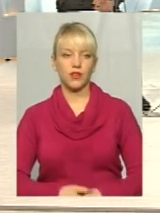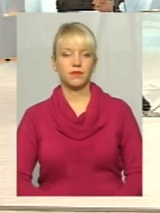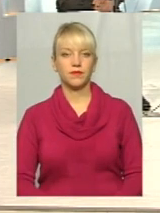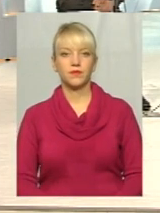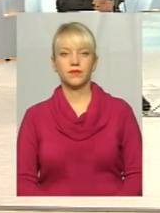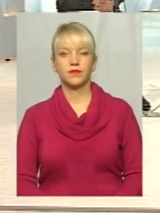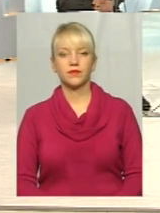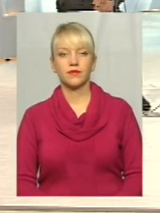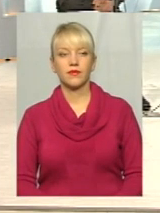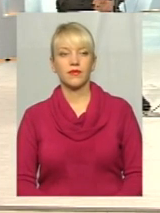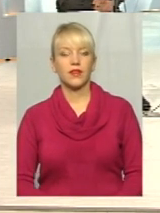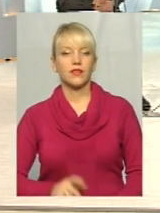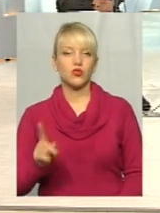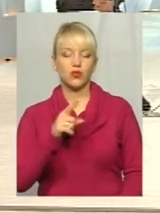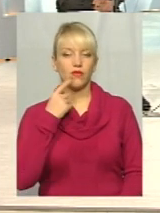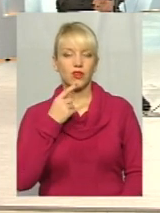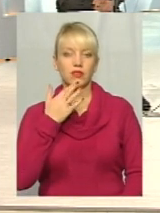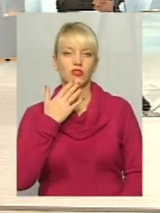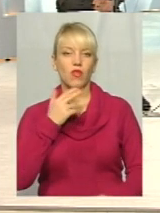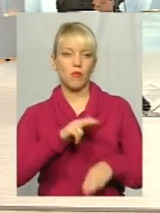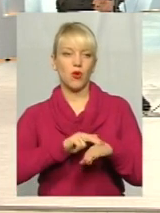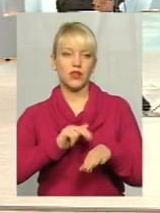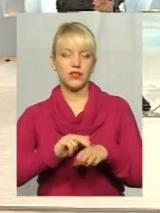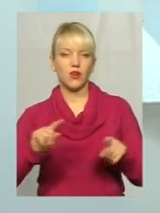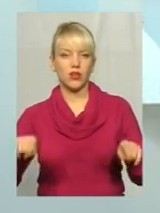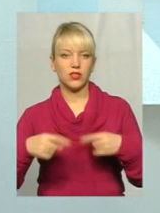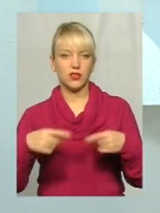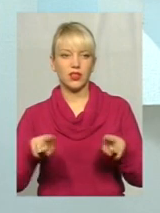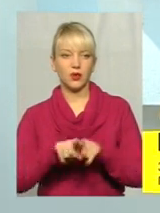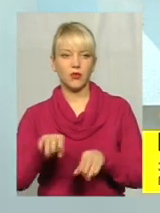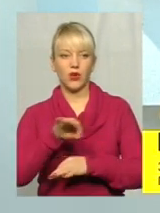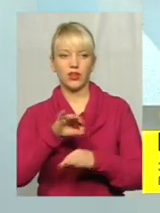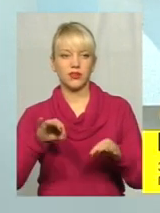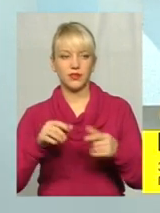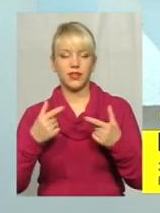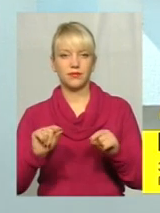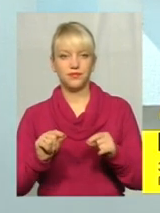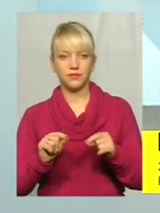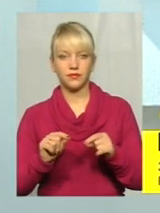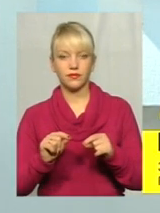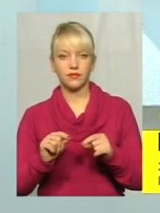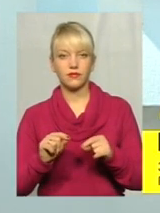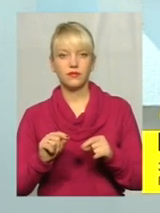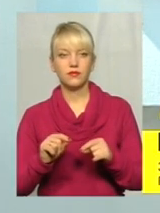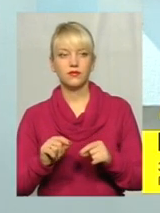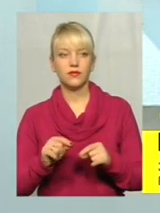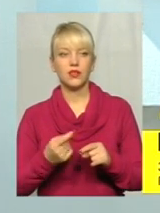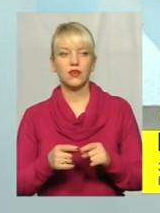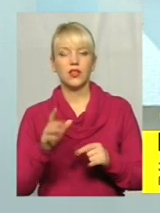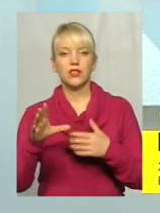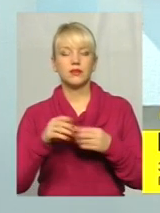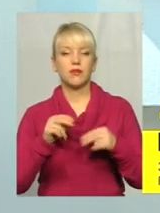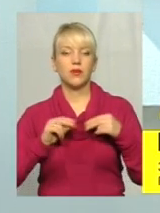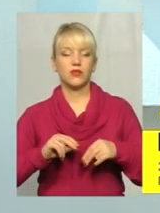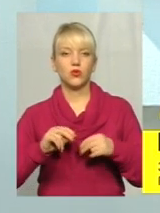нашими органами поліції, національною поліцією, організований такий проєкт, де вони співпрацюють з